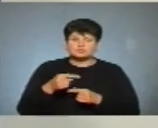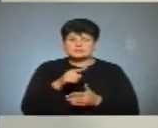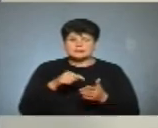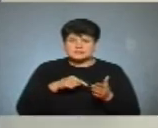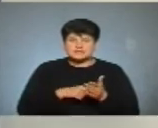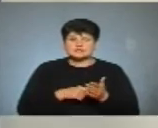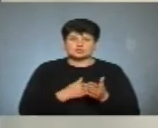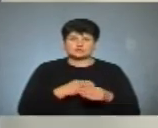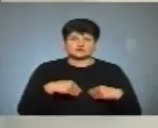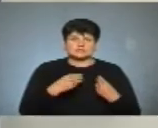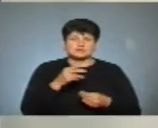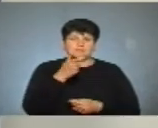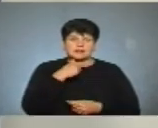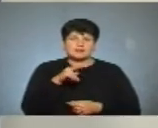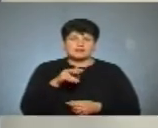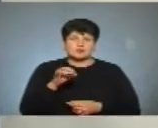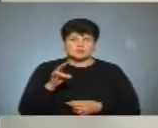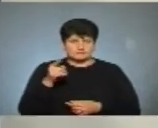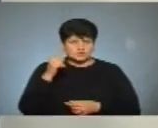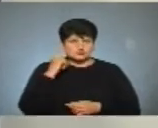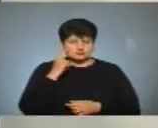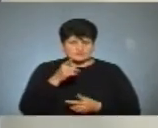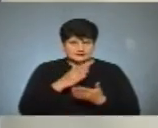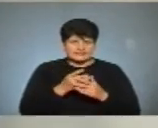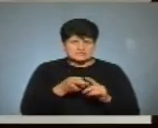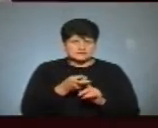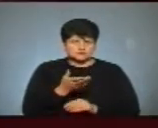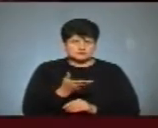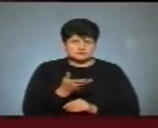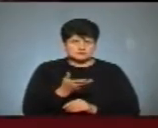хочу поставити пану Леоніду. Чи ви нас чуєте, чи ви є на зв'язку?